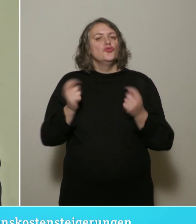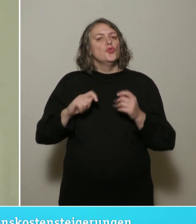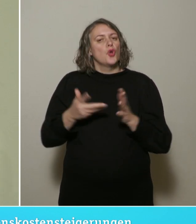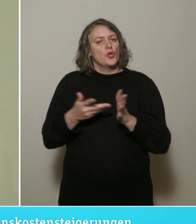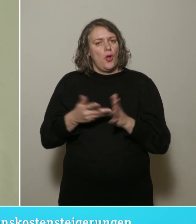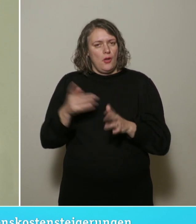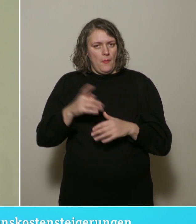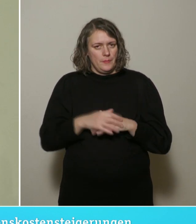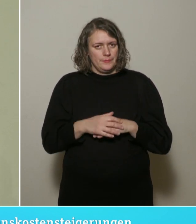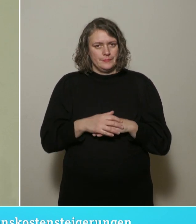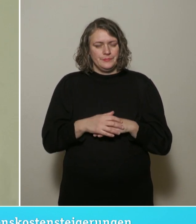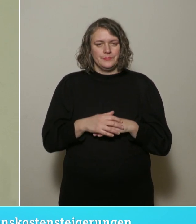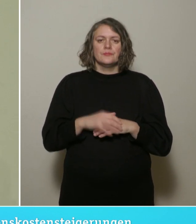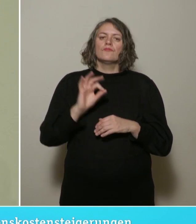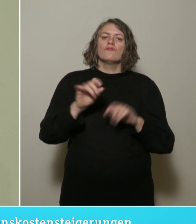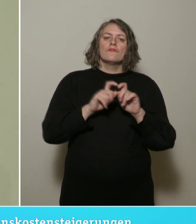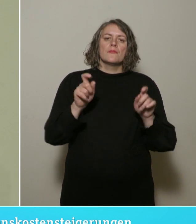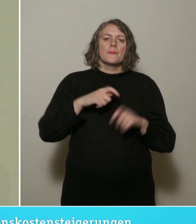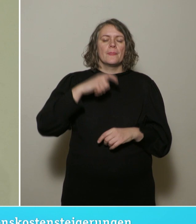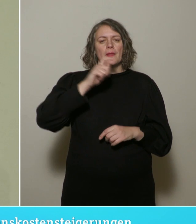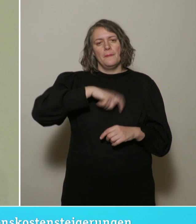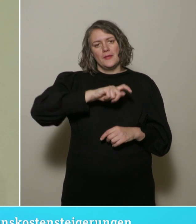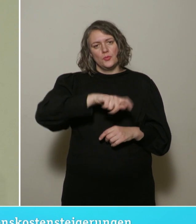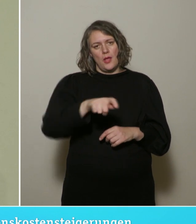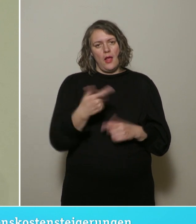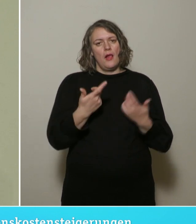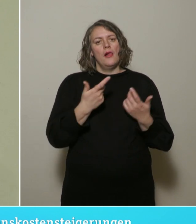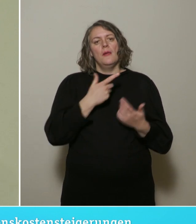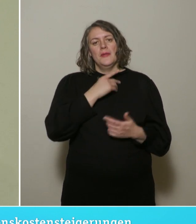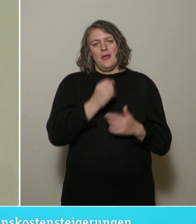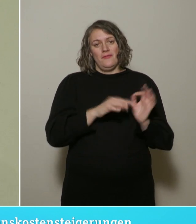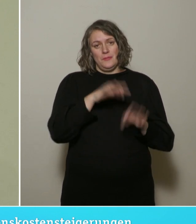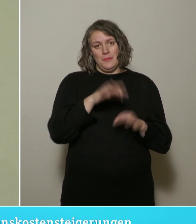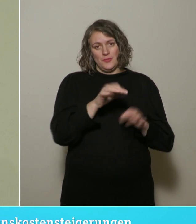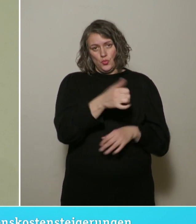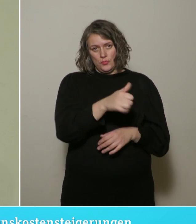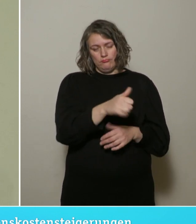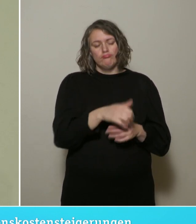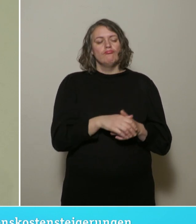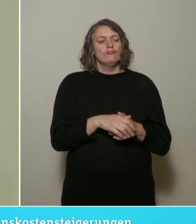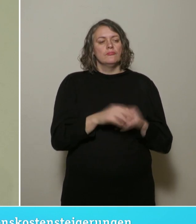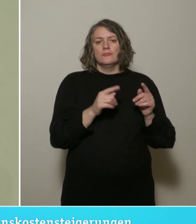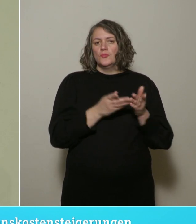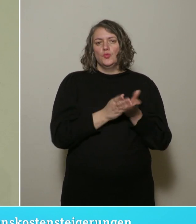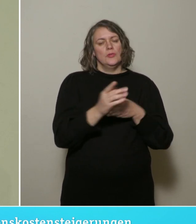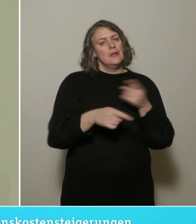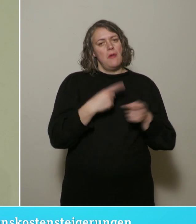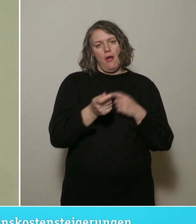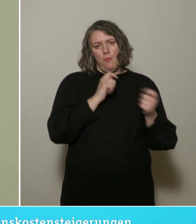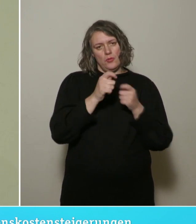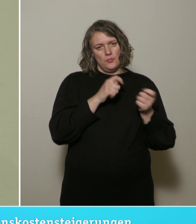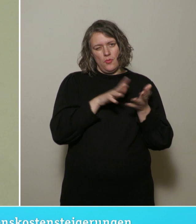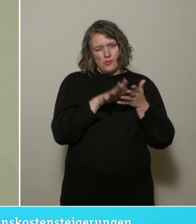Konkret zur Personalbedarfsbemessung. Hier findet ein permanentes Monitoring der